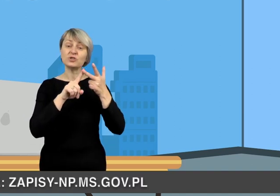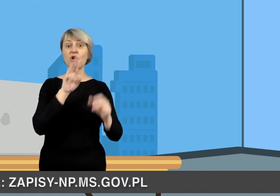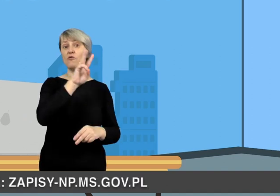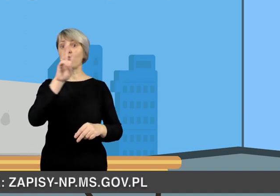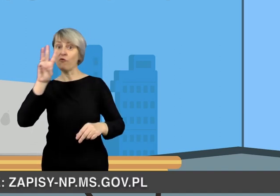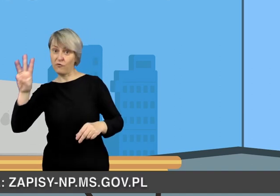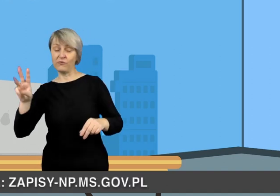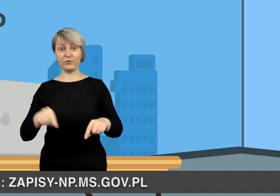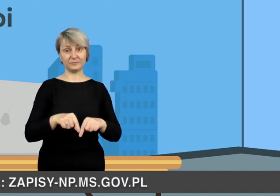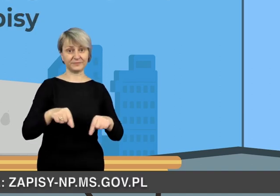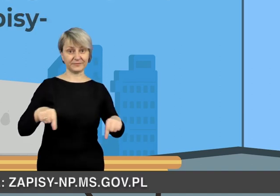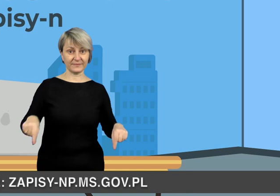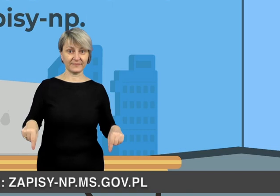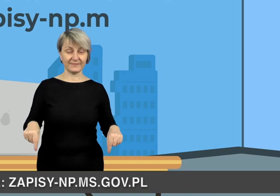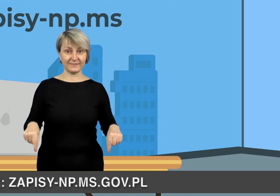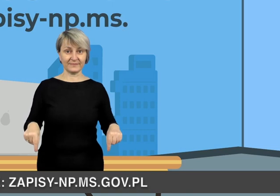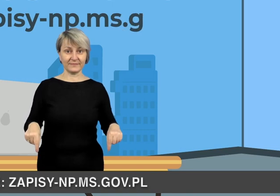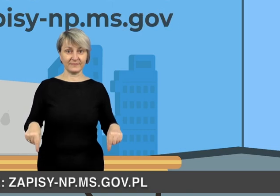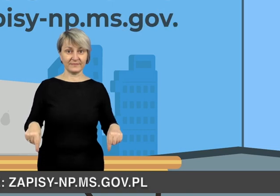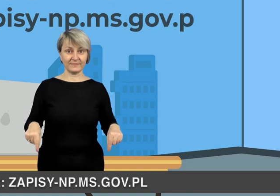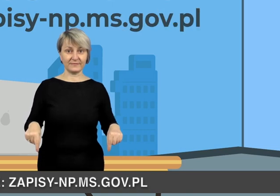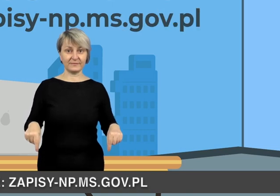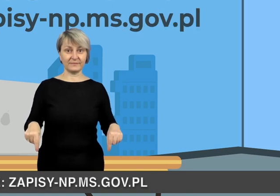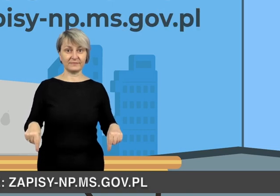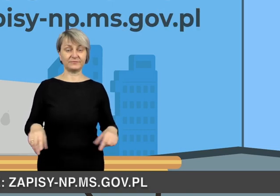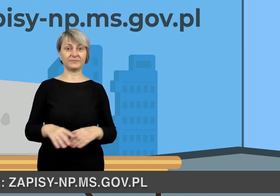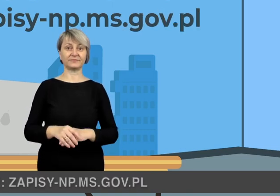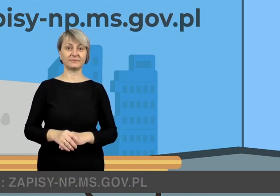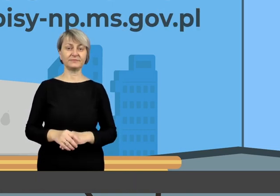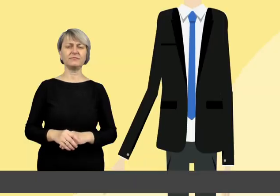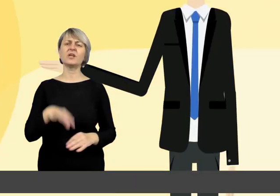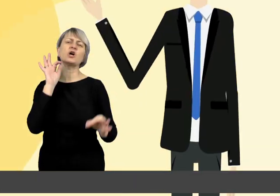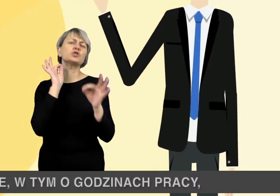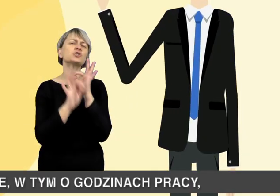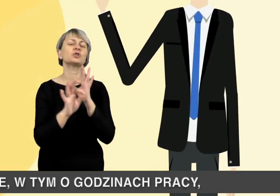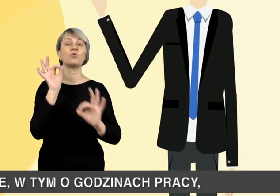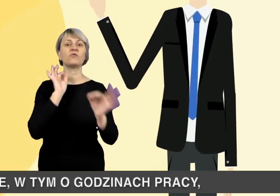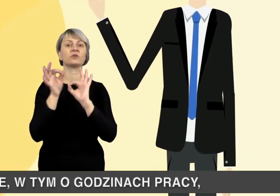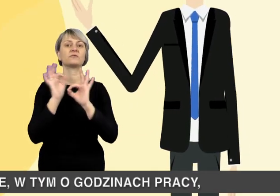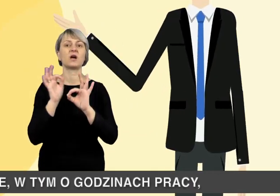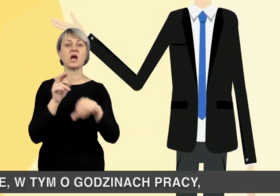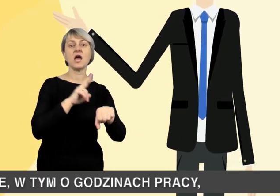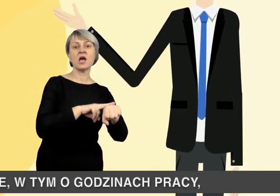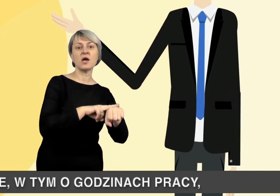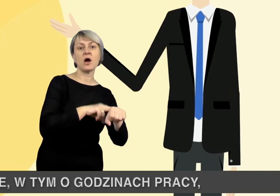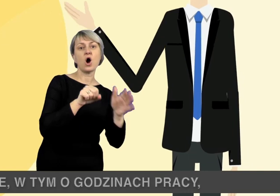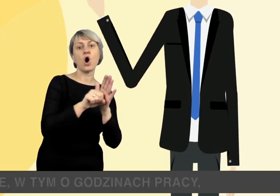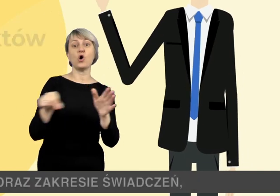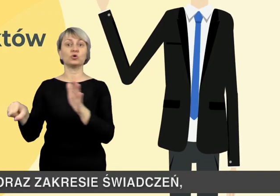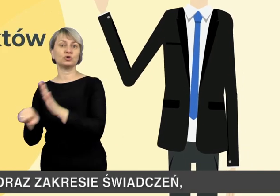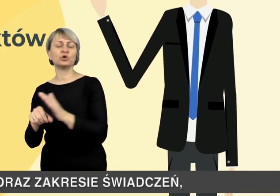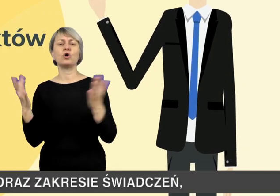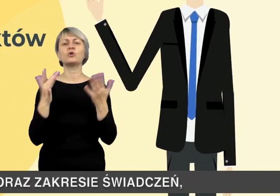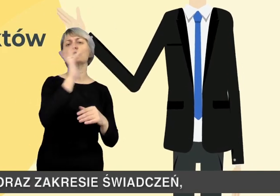lub przez stronę zapisymyślnik npmsgov.pl. Szczegółowe informacje, w tym o godzinach